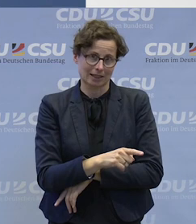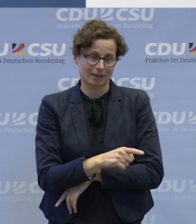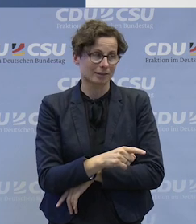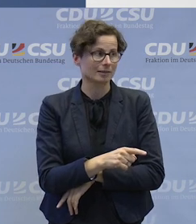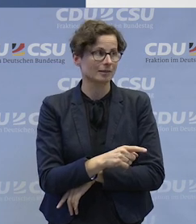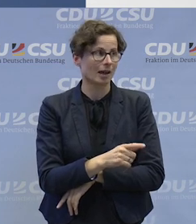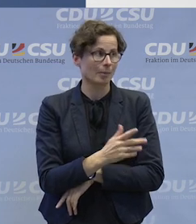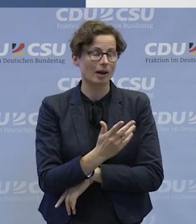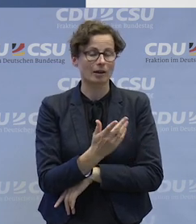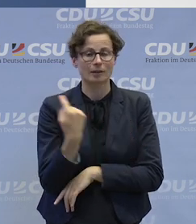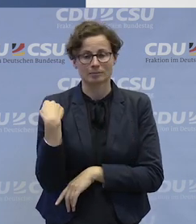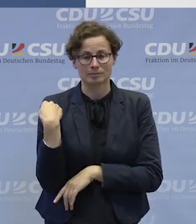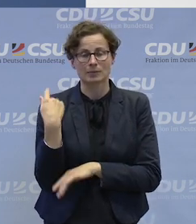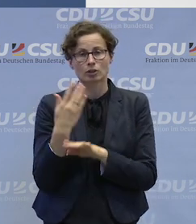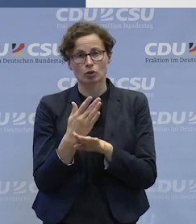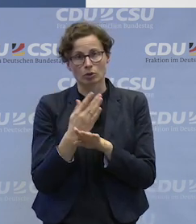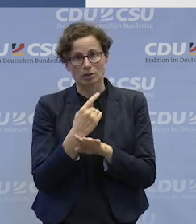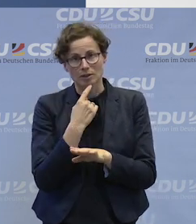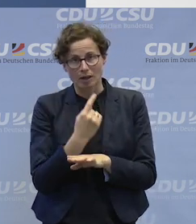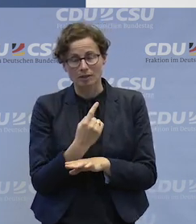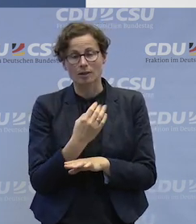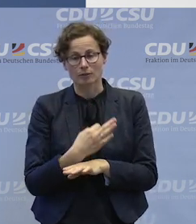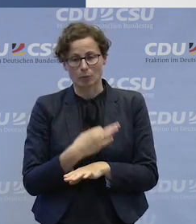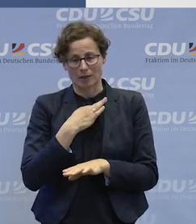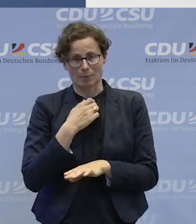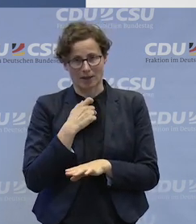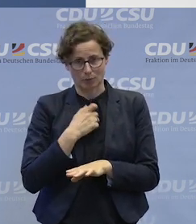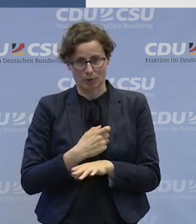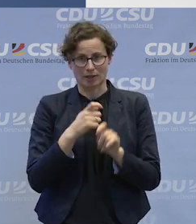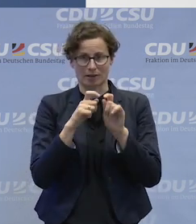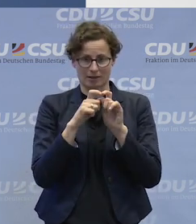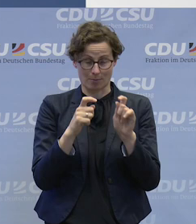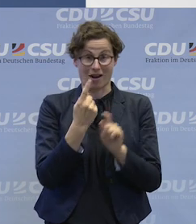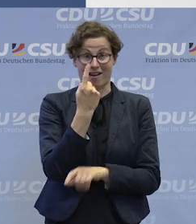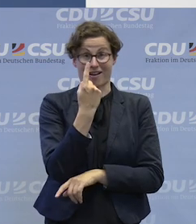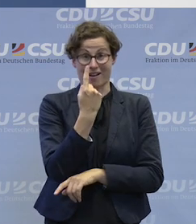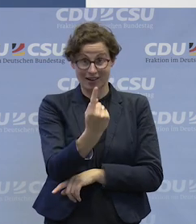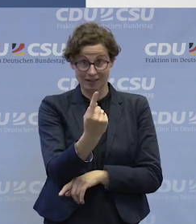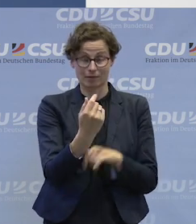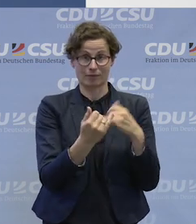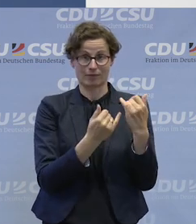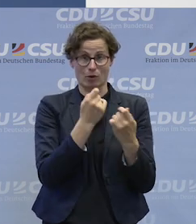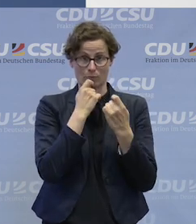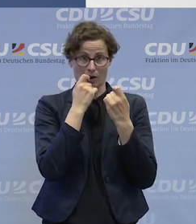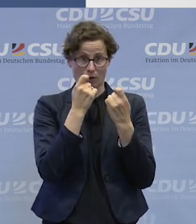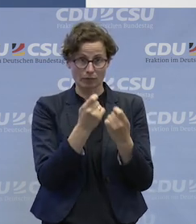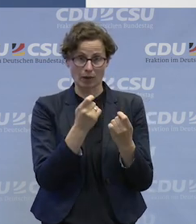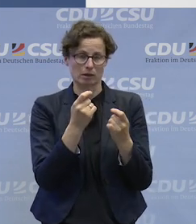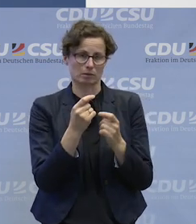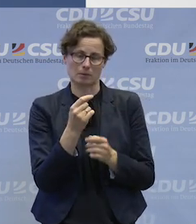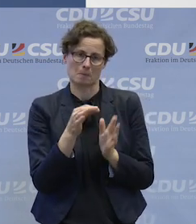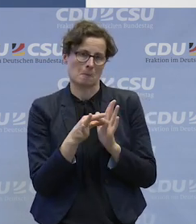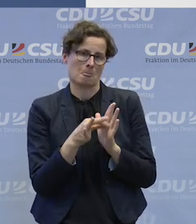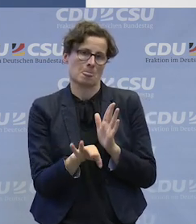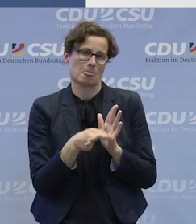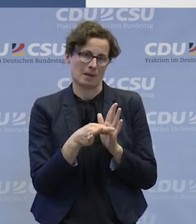Aber ich hatte ja vorhin schon gesagt, für mich greift das Thema eine Frauenbeauftragte in einer Werkstatt ein bisschen zu kurz.